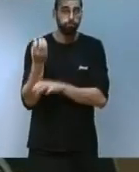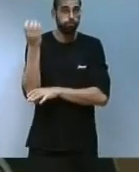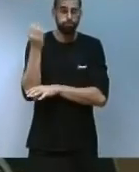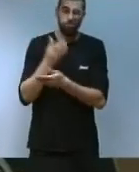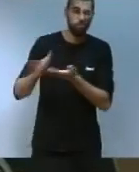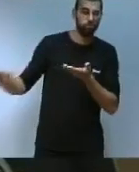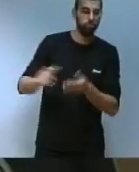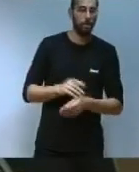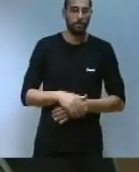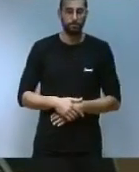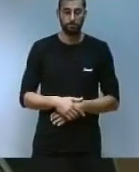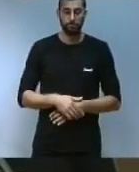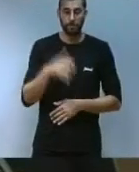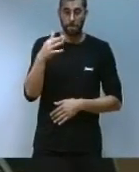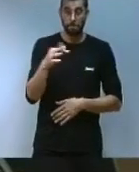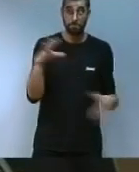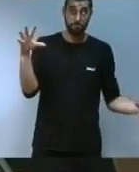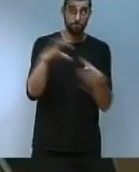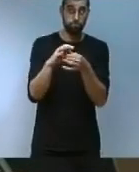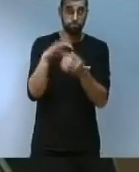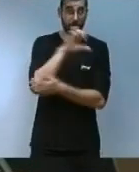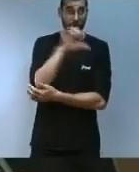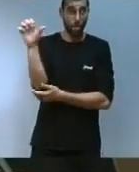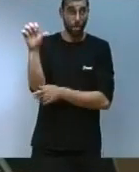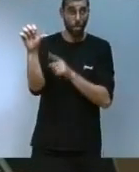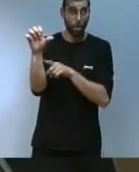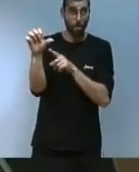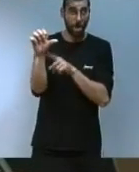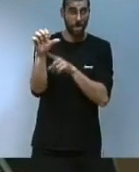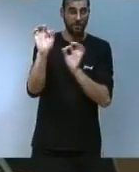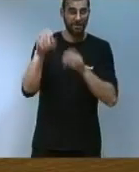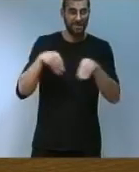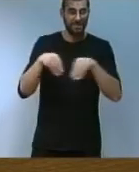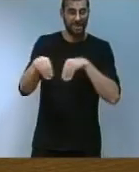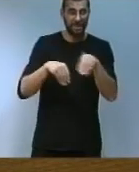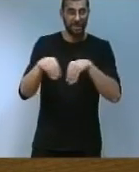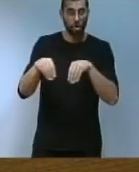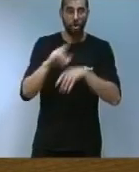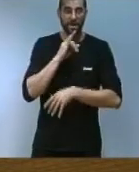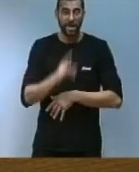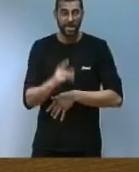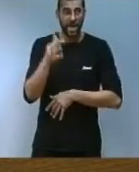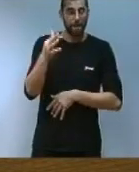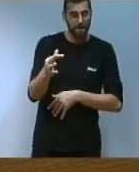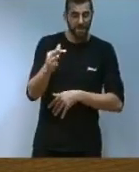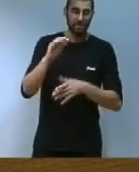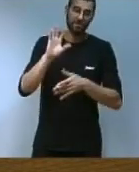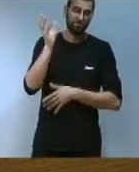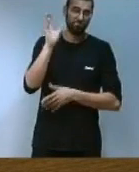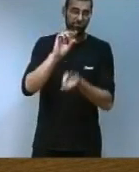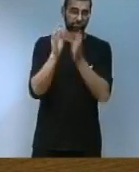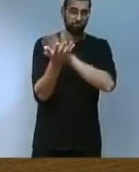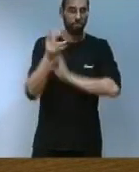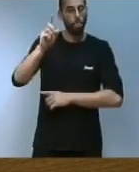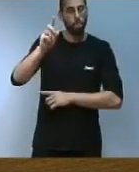amb els eixos d'actuació de la Unió Europea sobre l'estratègia d'energia i canvi climàtic 2030. Entre